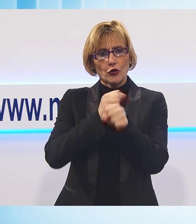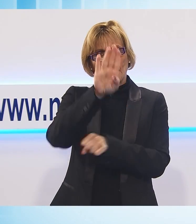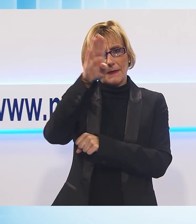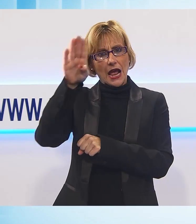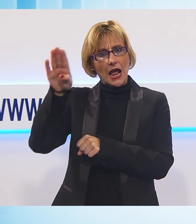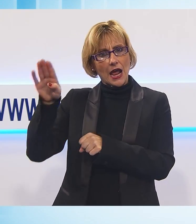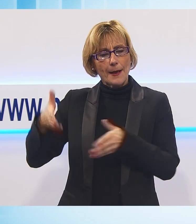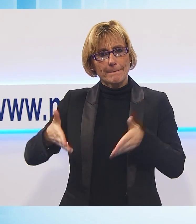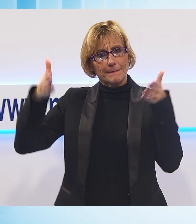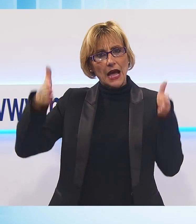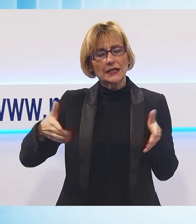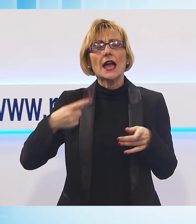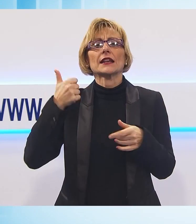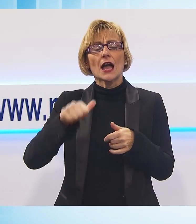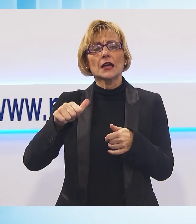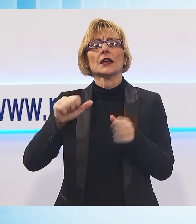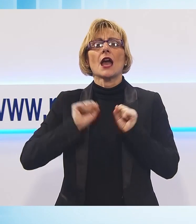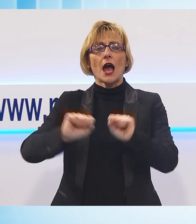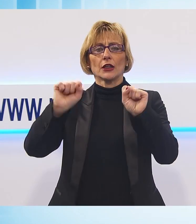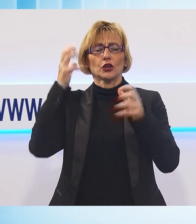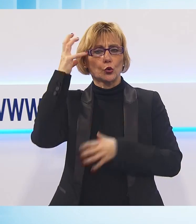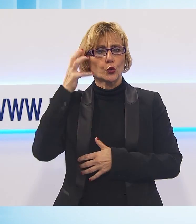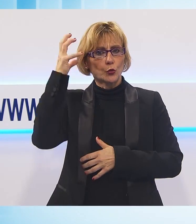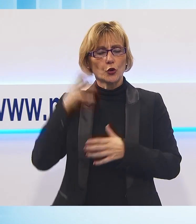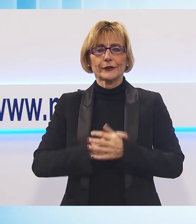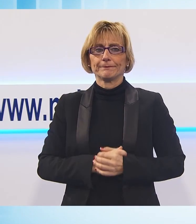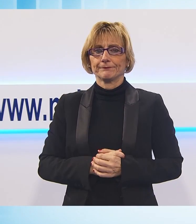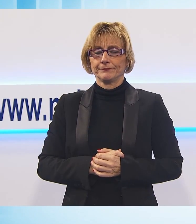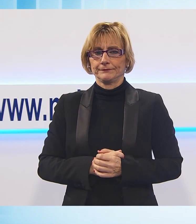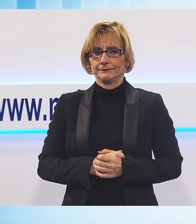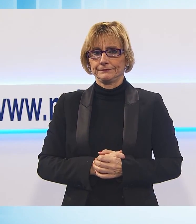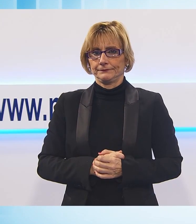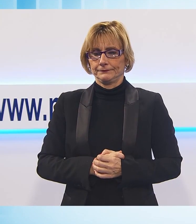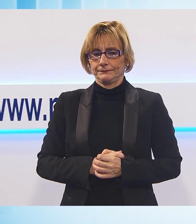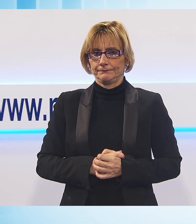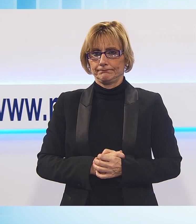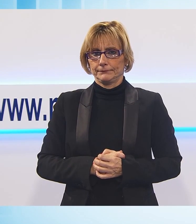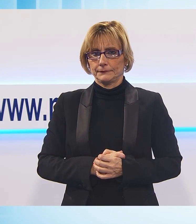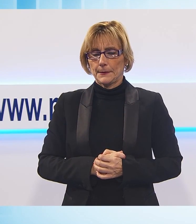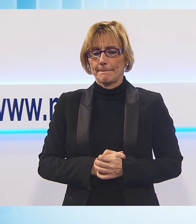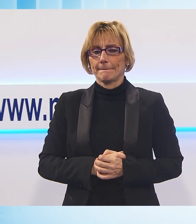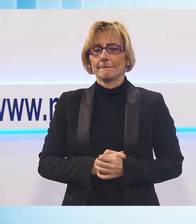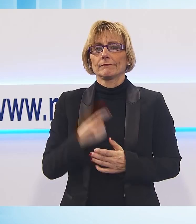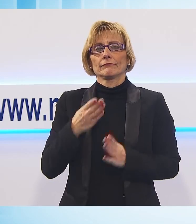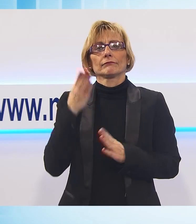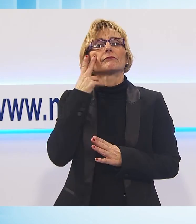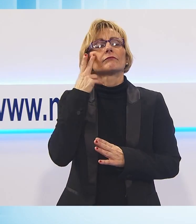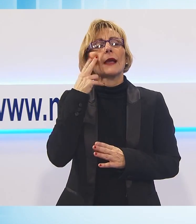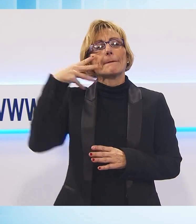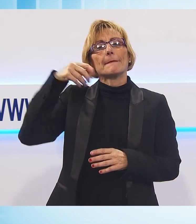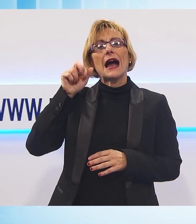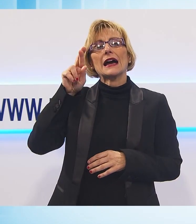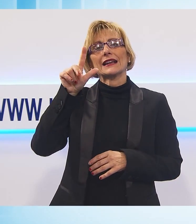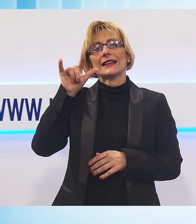delle barriere antirumore. Rimaniamo nel comune di Capanno, rimandiamo a Marglia con la consegna dei nuovi spogliatoi